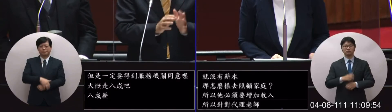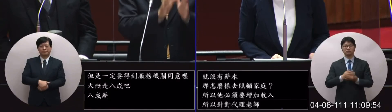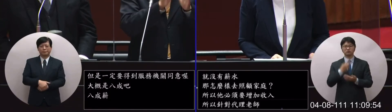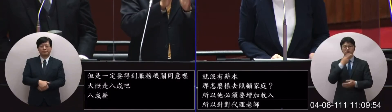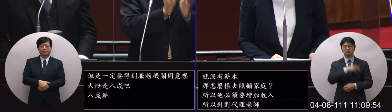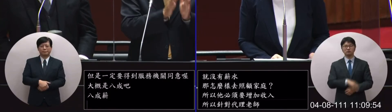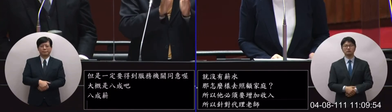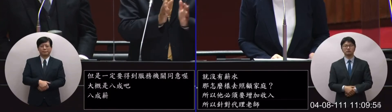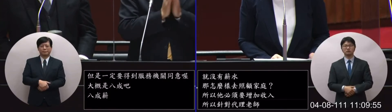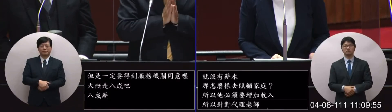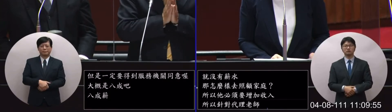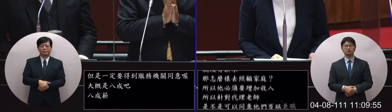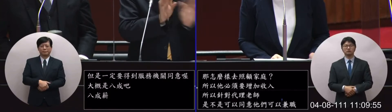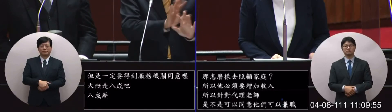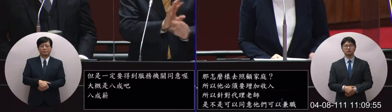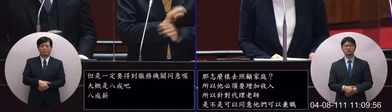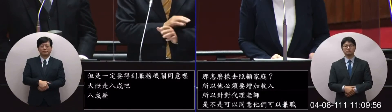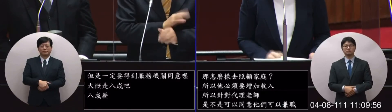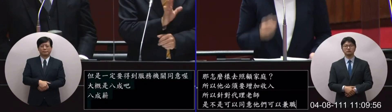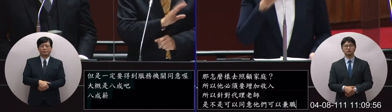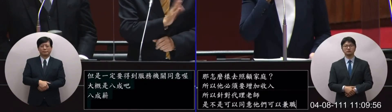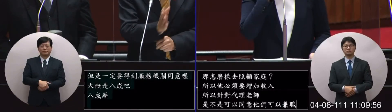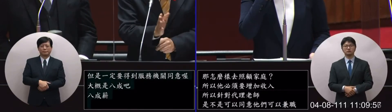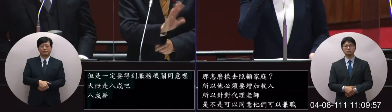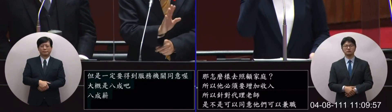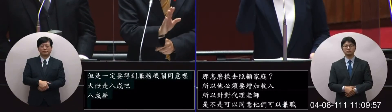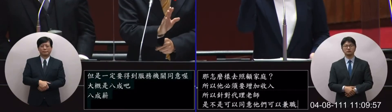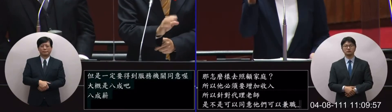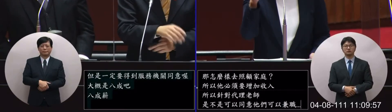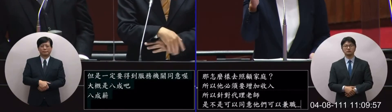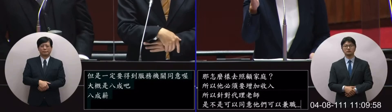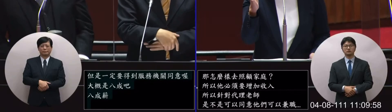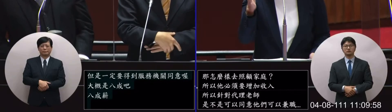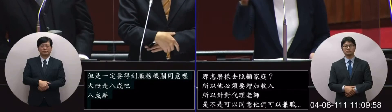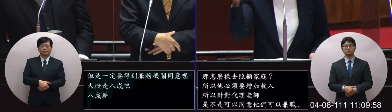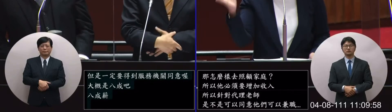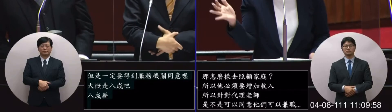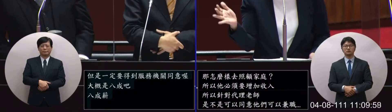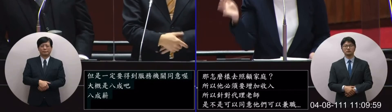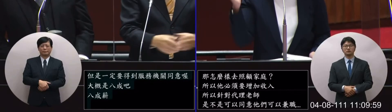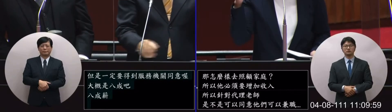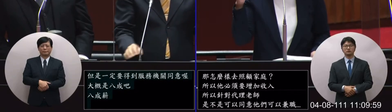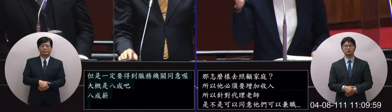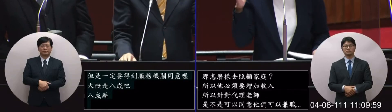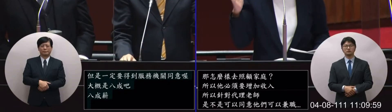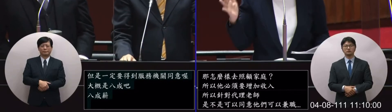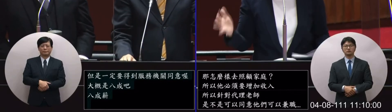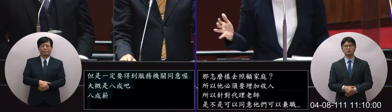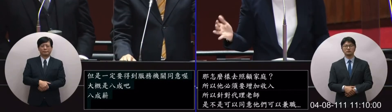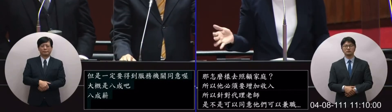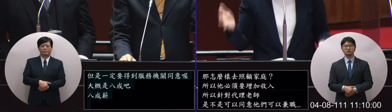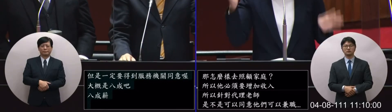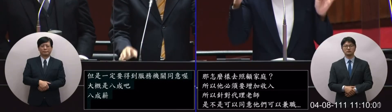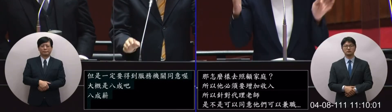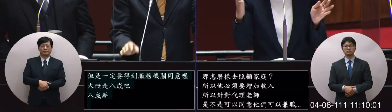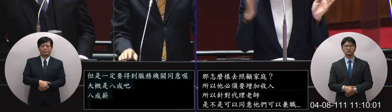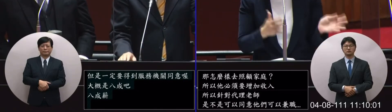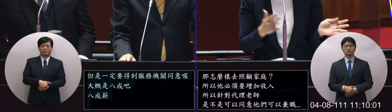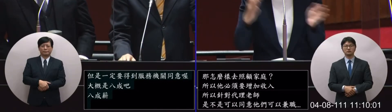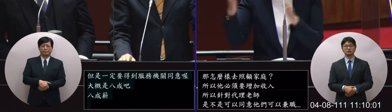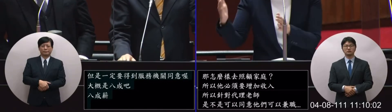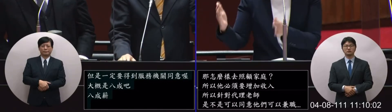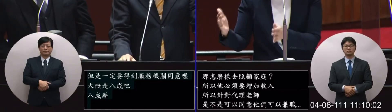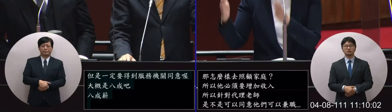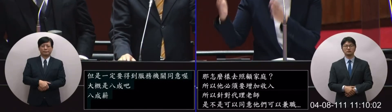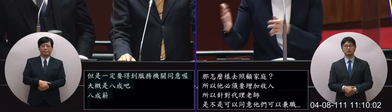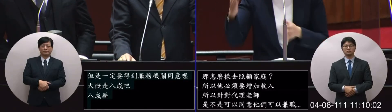就是說他都在重命期間他旅程沒有重命當然是以後你沒有說一張教育部是怎麼不一樣校正就是